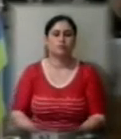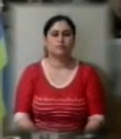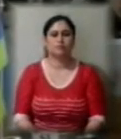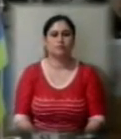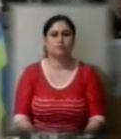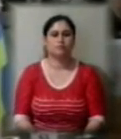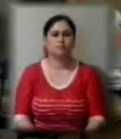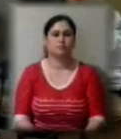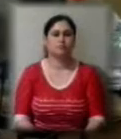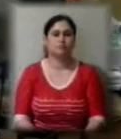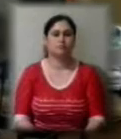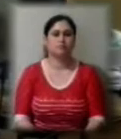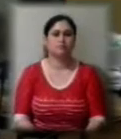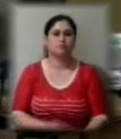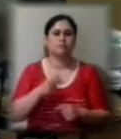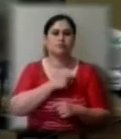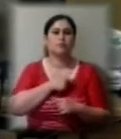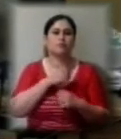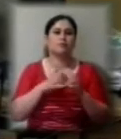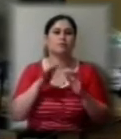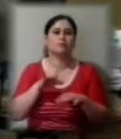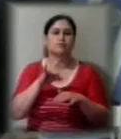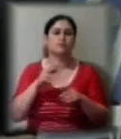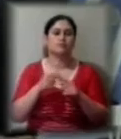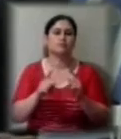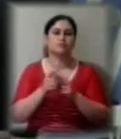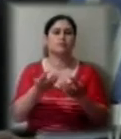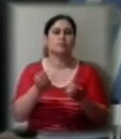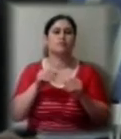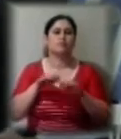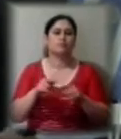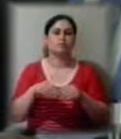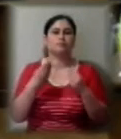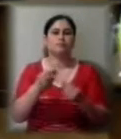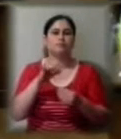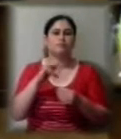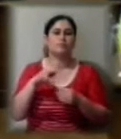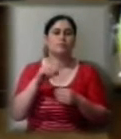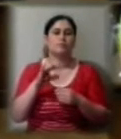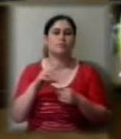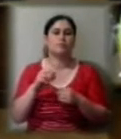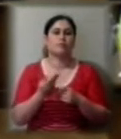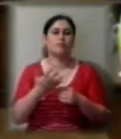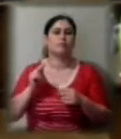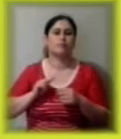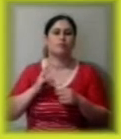Депутати Херсонської міської ради сьогодні прийняли рішення надати пільги підприємцям, які працюють на ринках міста.